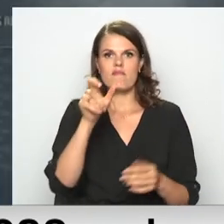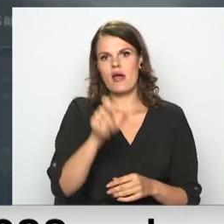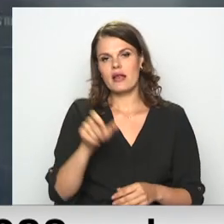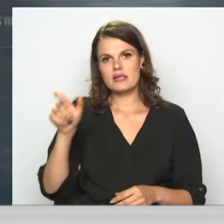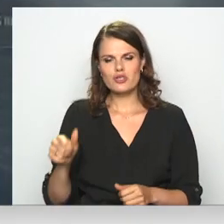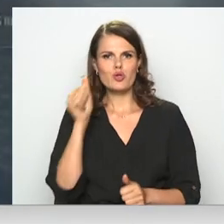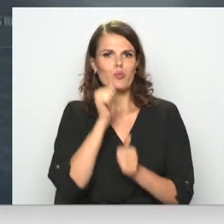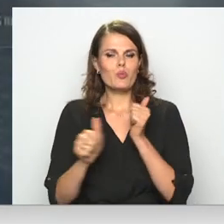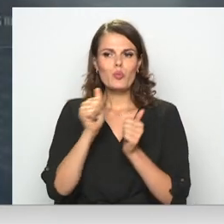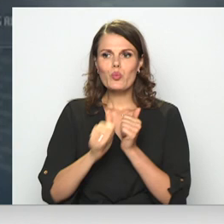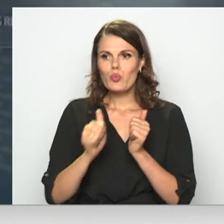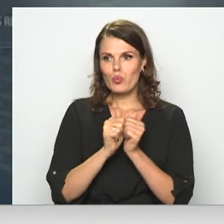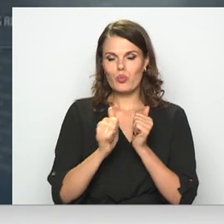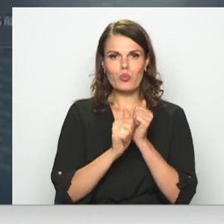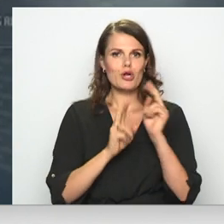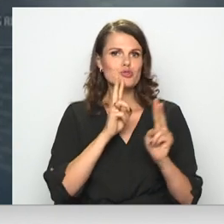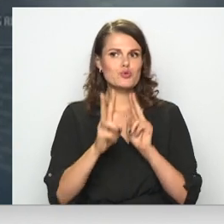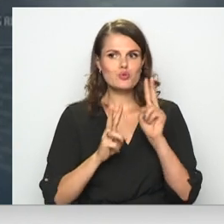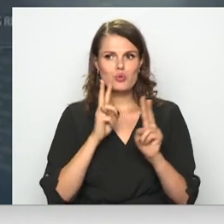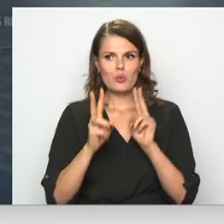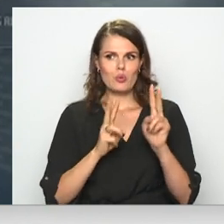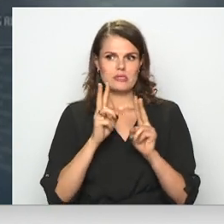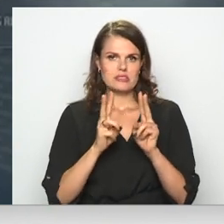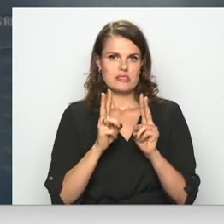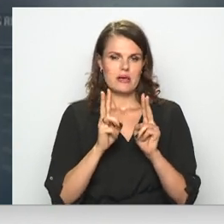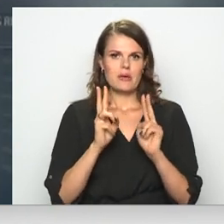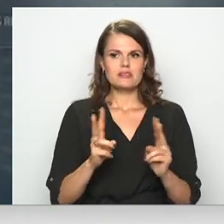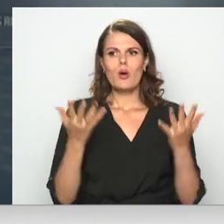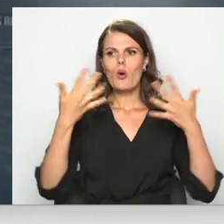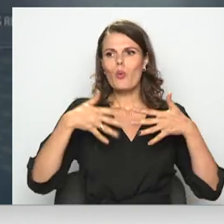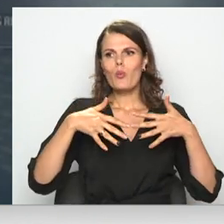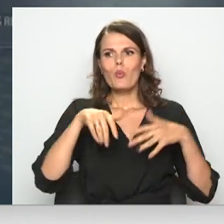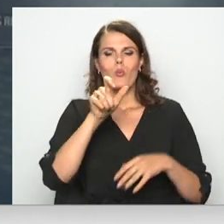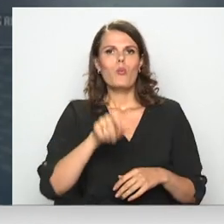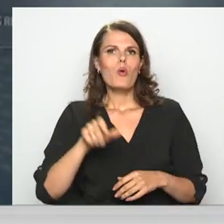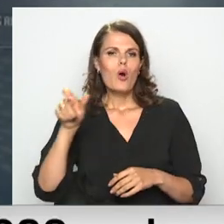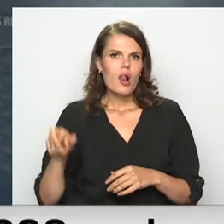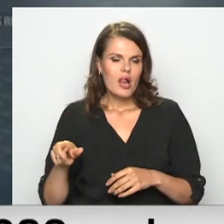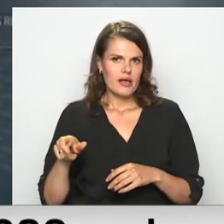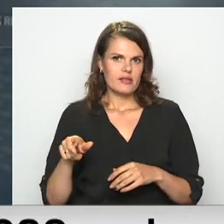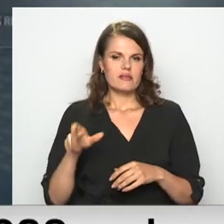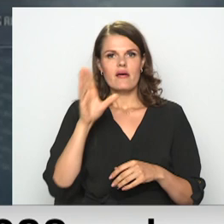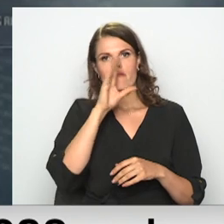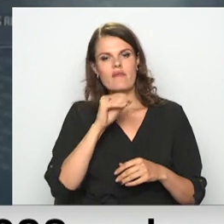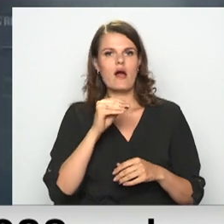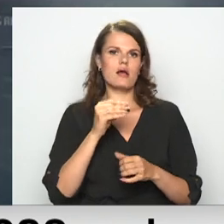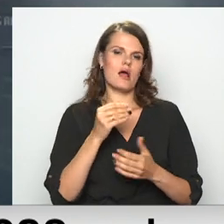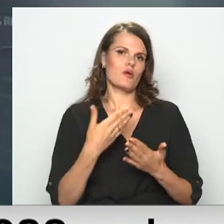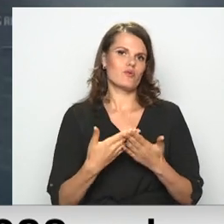sūdzības par to, ka politiķi varētu